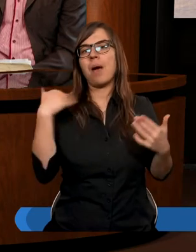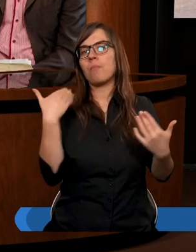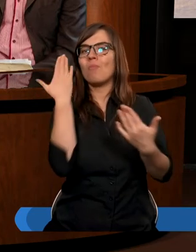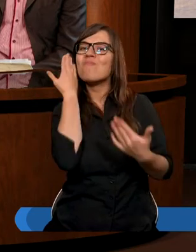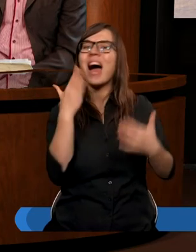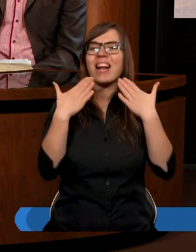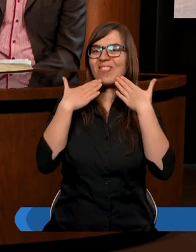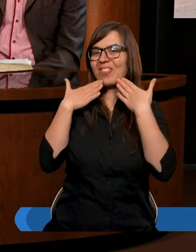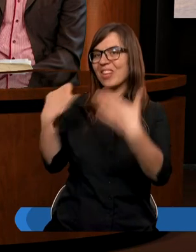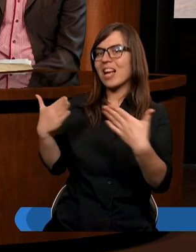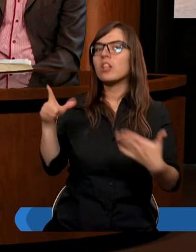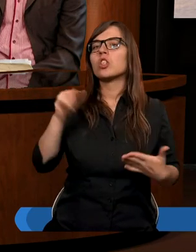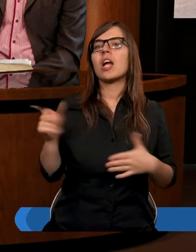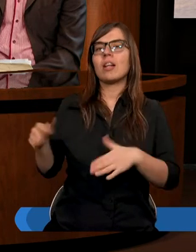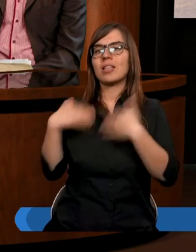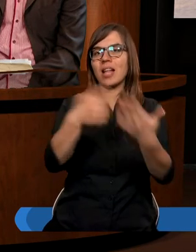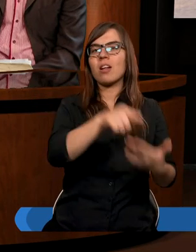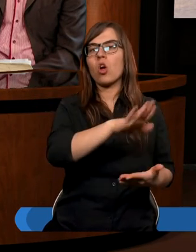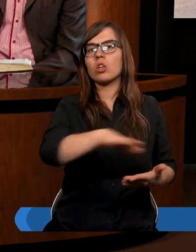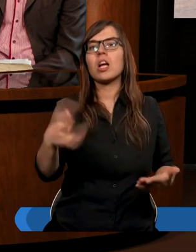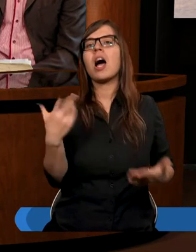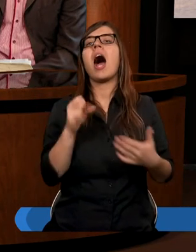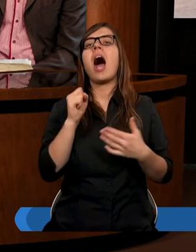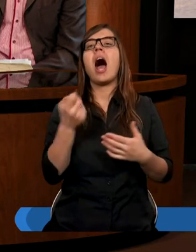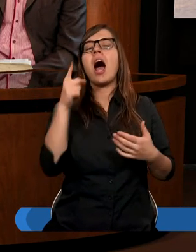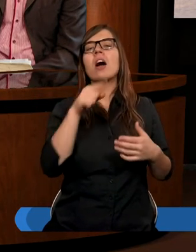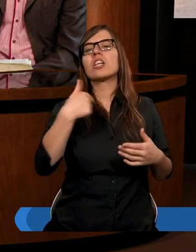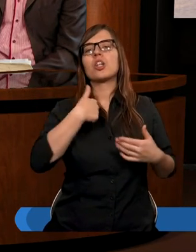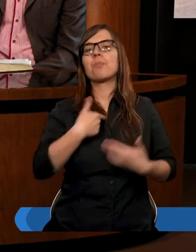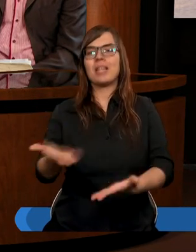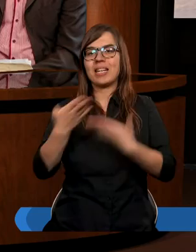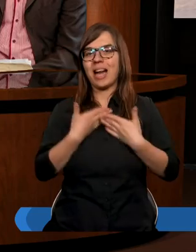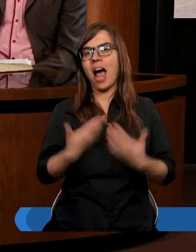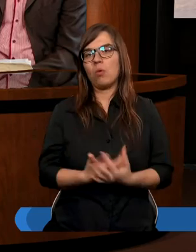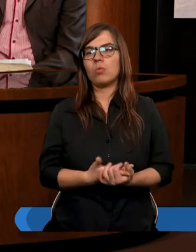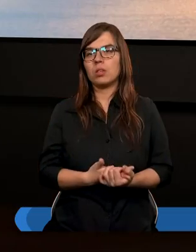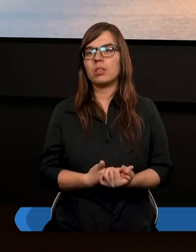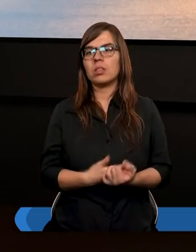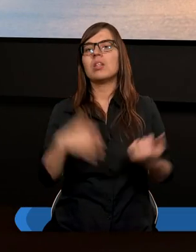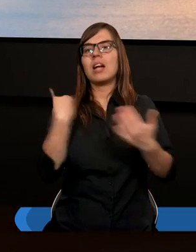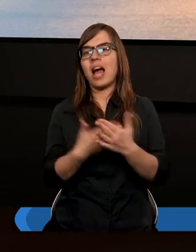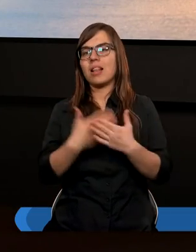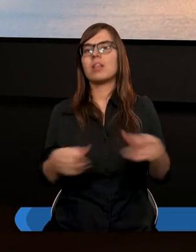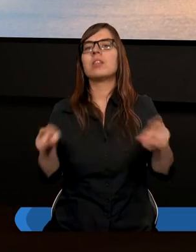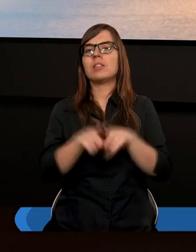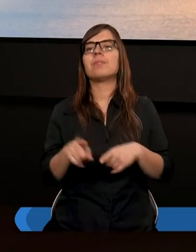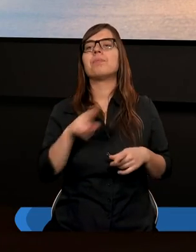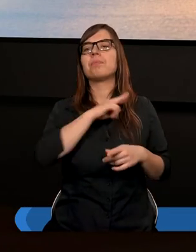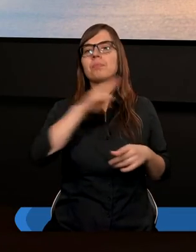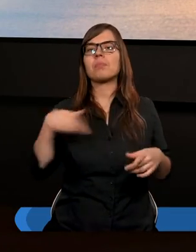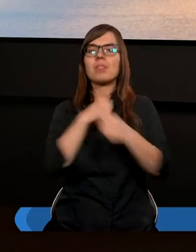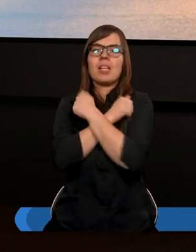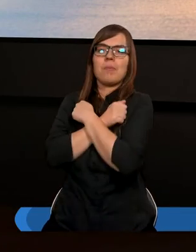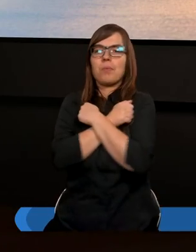byłem bardziej wdzięczny że ofiarował to dzieciom moim jakby to mnie ofiarował dlatego też nasz